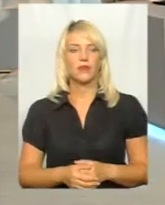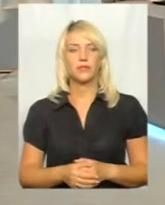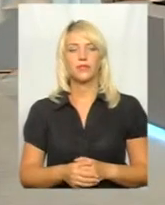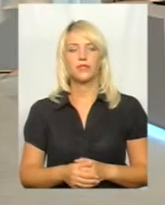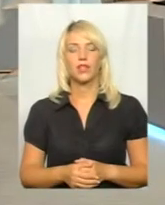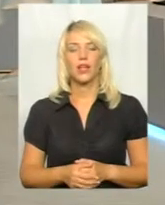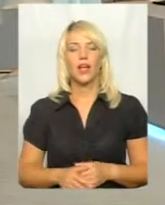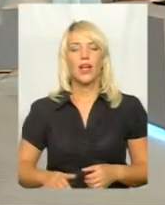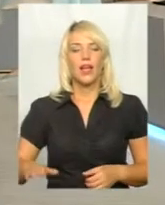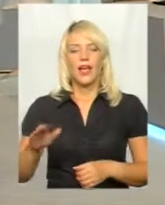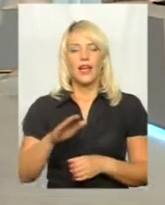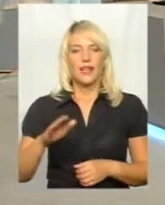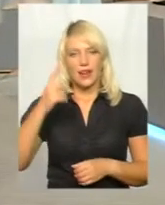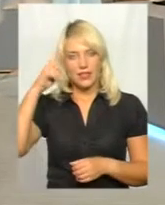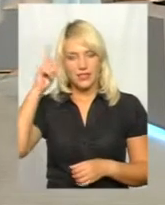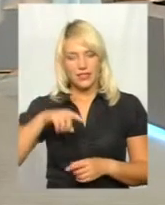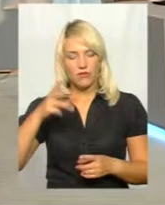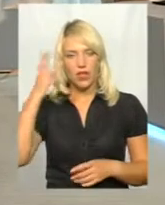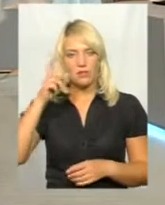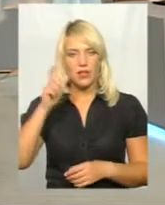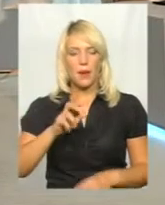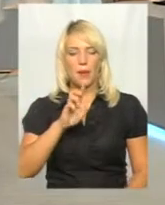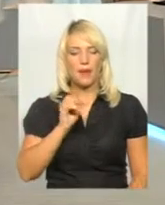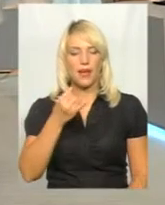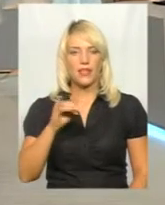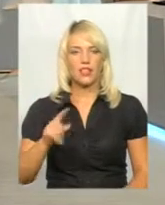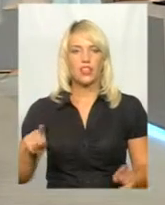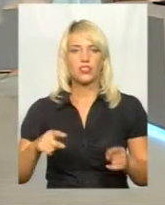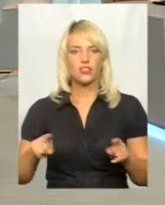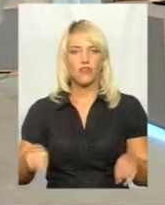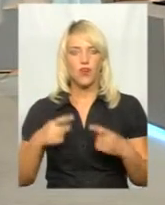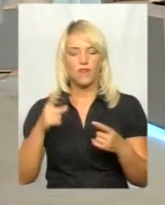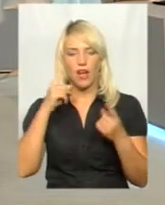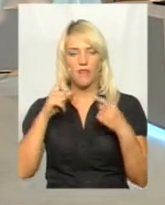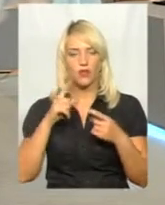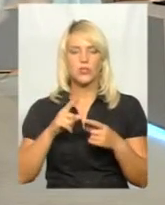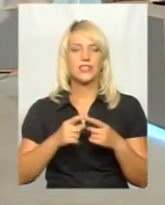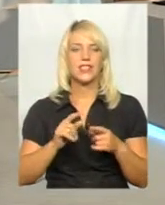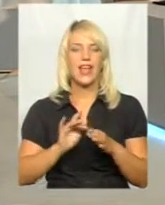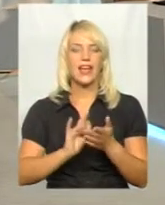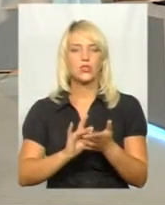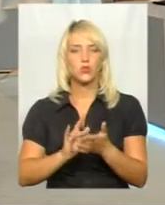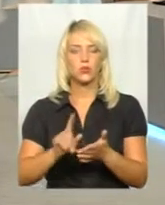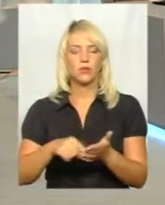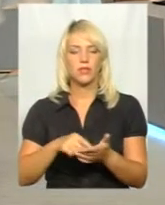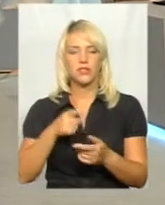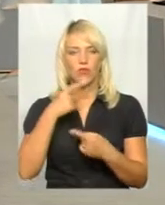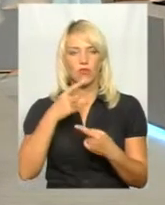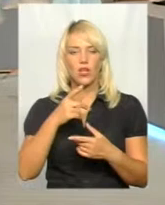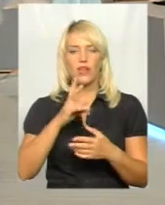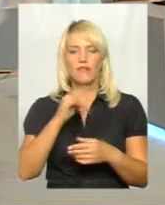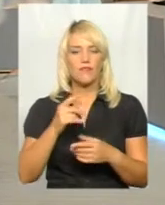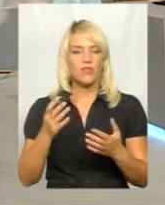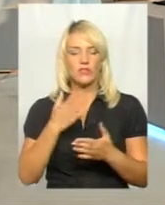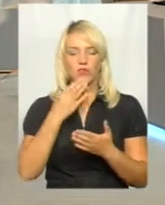Прадіда, проскорівчанина, тепер хмельничанин Ігор Байдак створив авторські екскурсії містом. Він наголошує, у жодній зі своїх